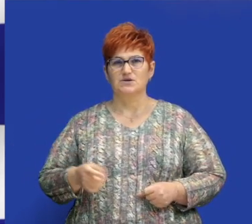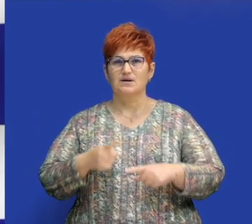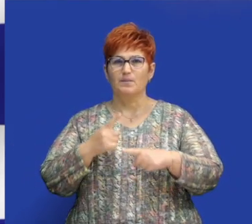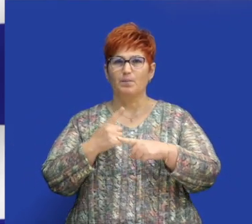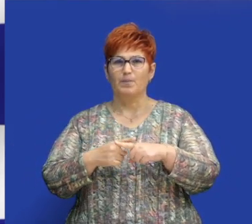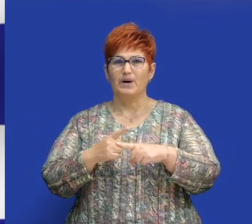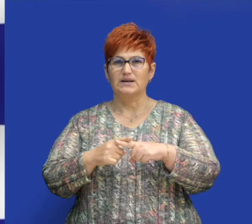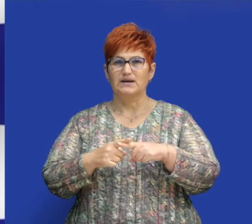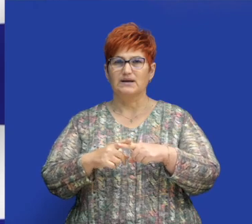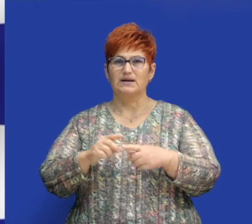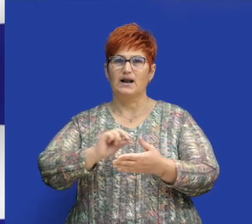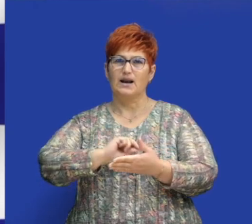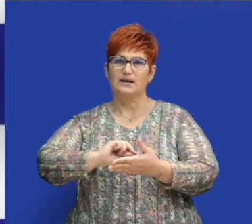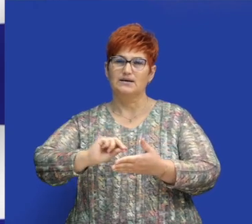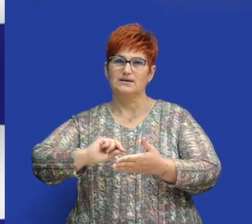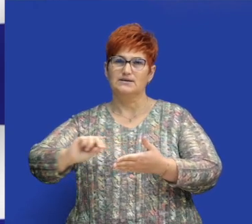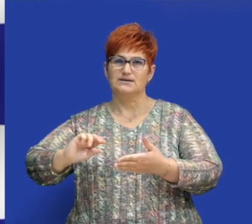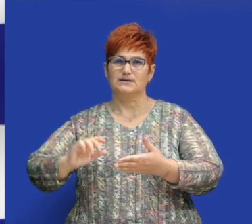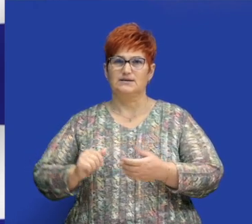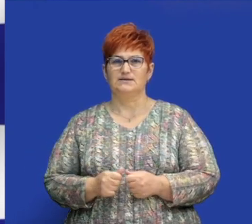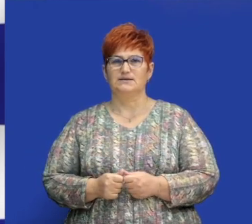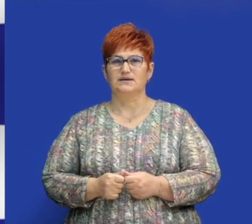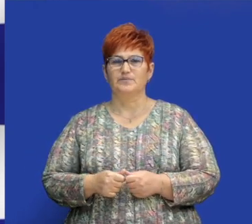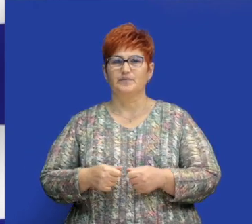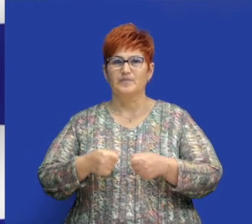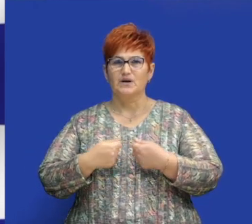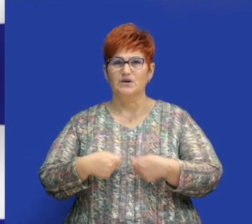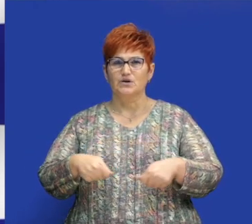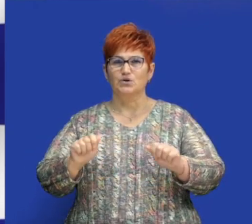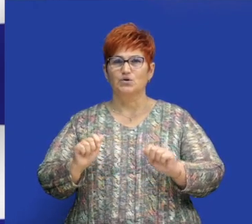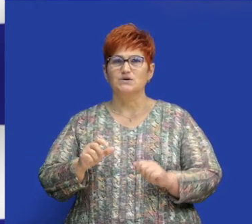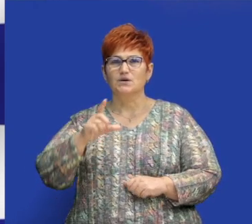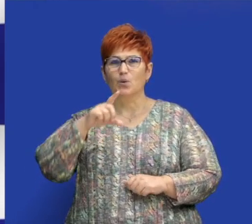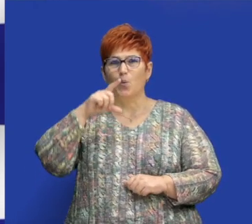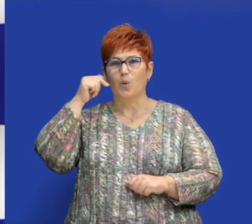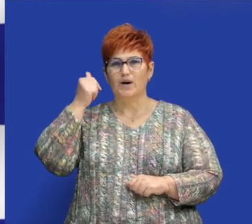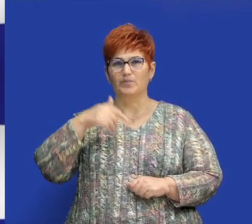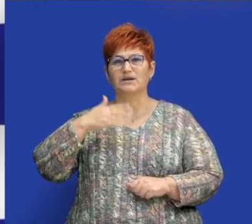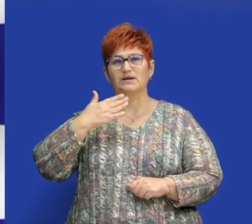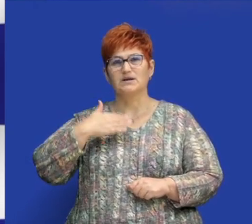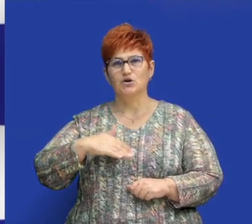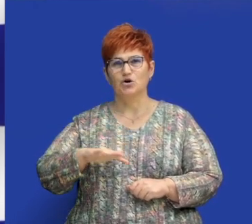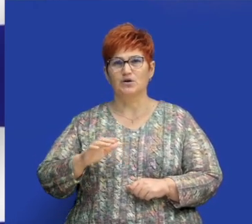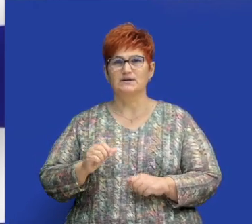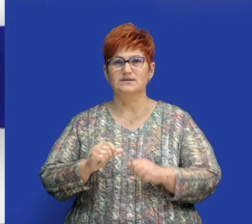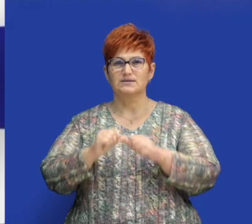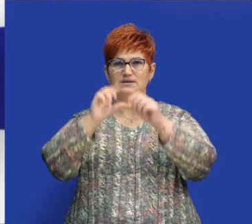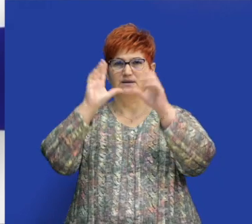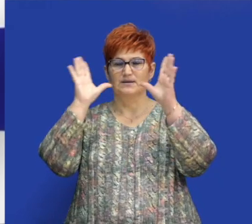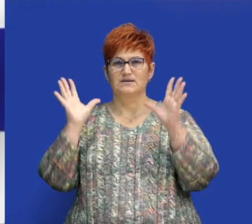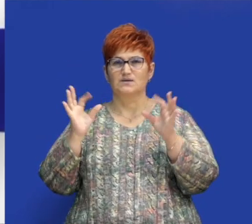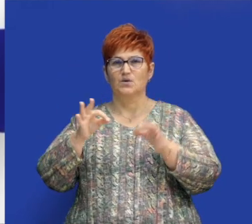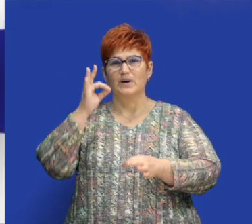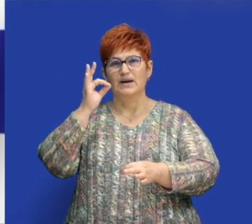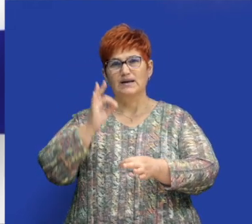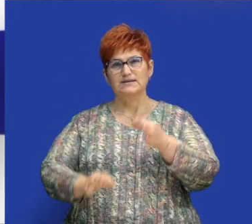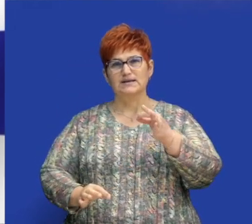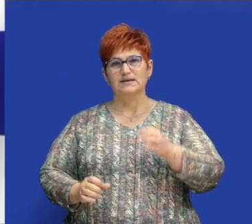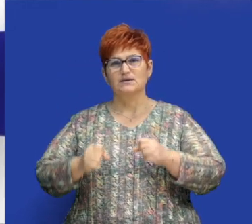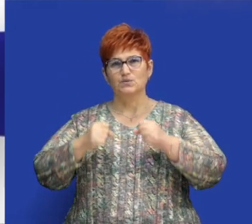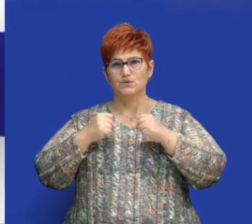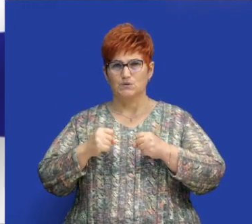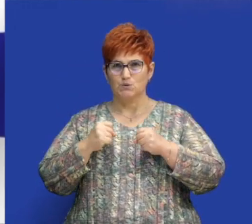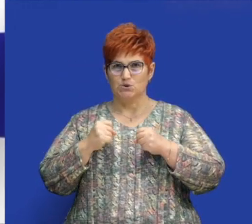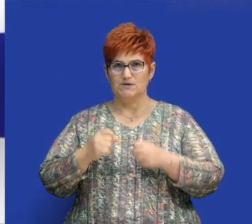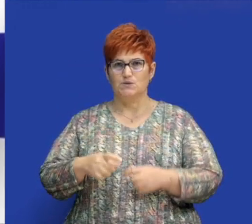az általános üdvözlés. Ölelés is lehet, ha szimpatikusnak találnak bennünket. A köszönés a napszakhoz kapcsolódik.